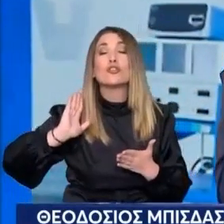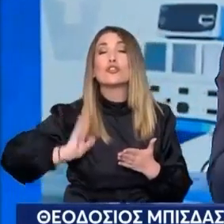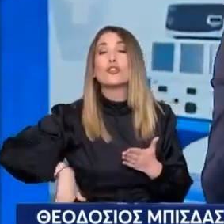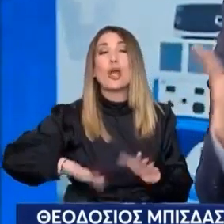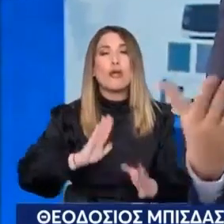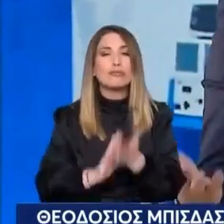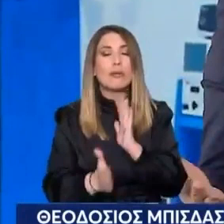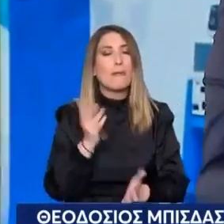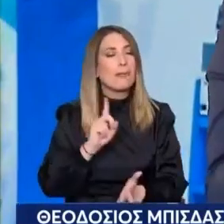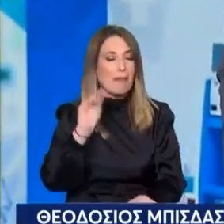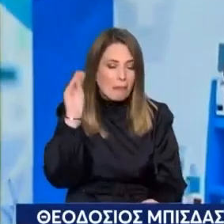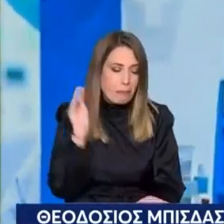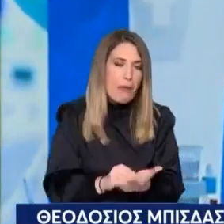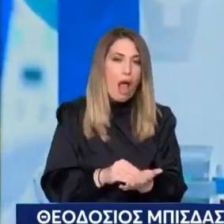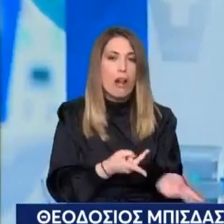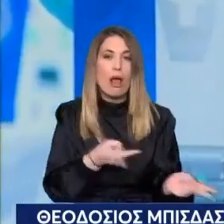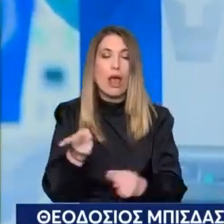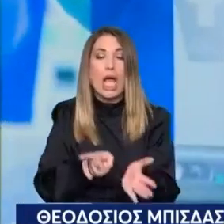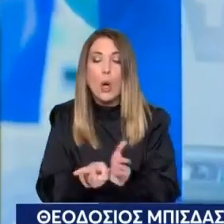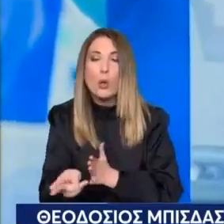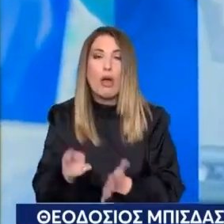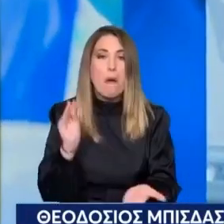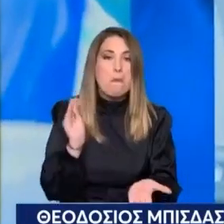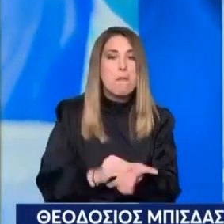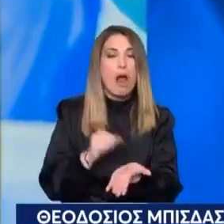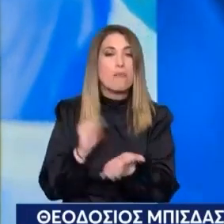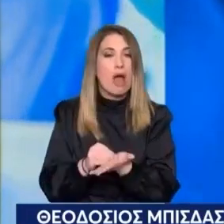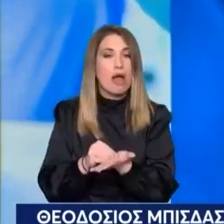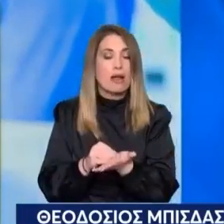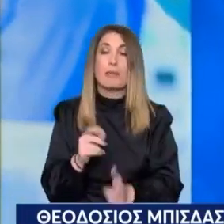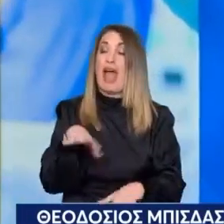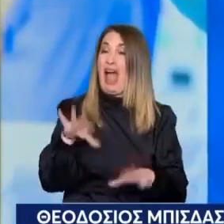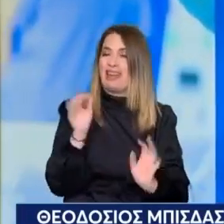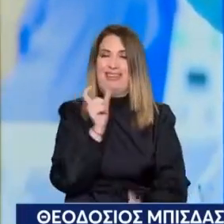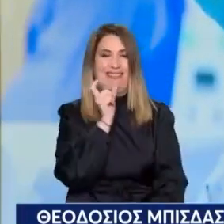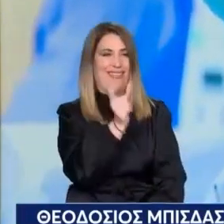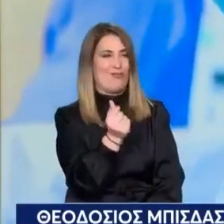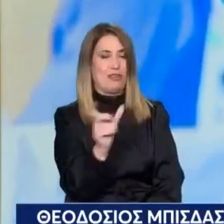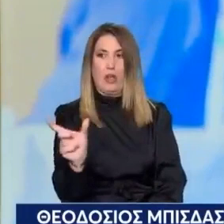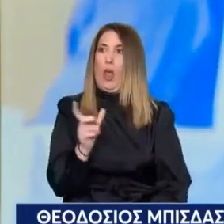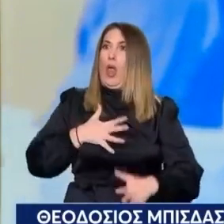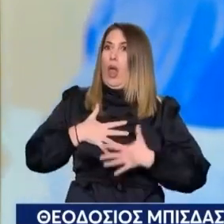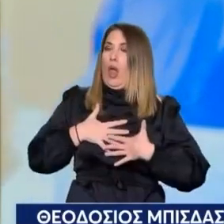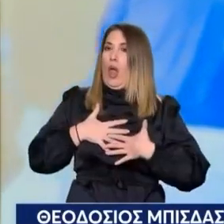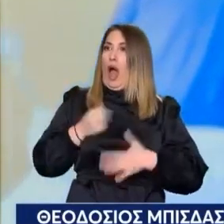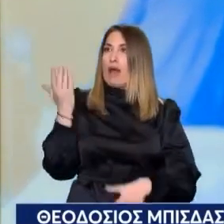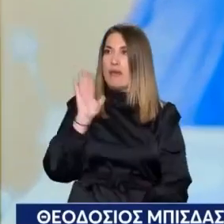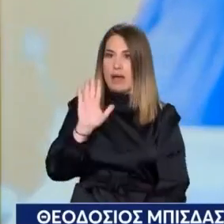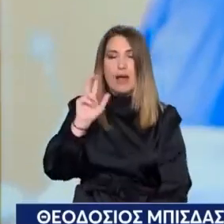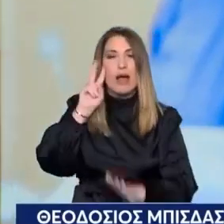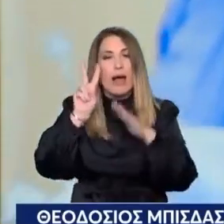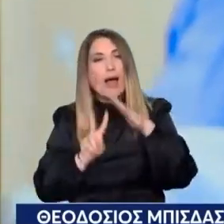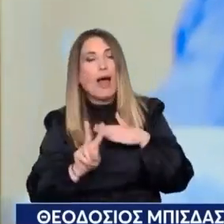Αποφεύγουμε την επαναϊσαγωγή Οπότε στην ουσία μπορεί ένα αρχικό κόστος Να φαίνεται στην ουσία μεγάλο για τον ασθενή Αλλά αν σκεφτεί ότι ο